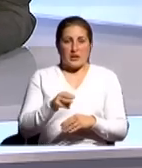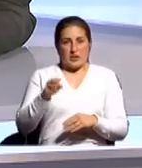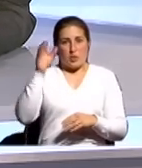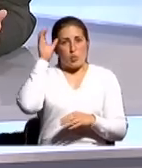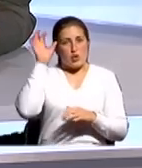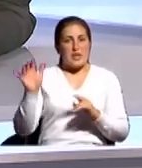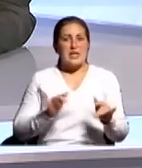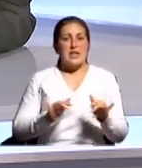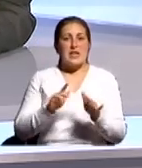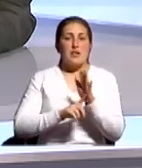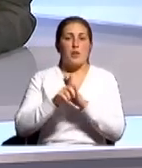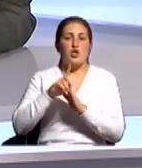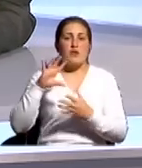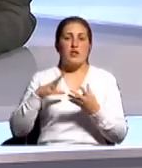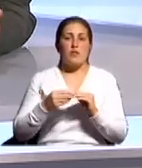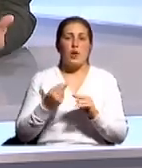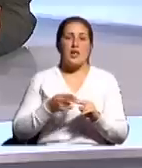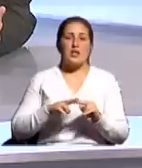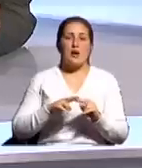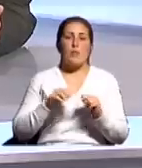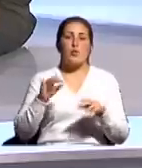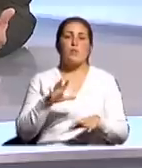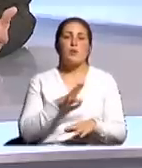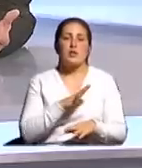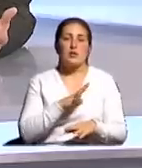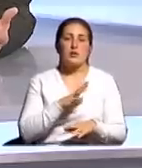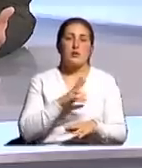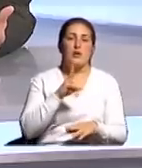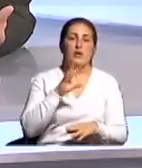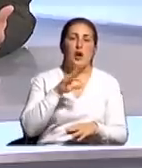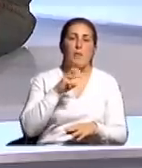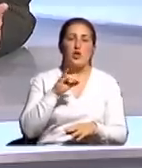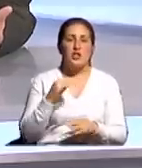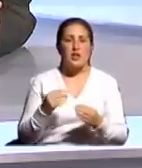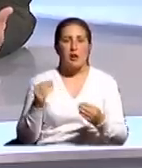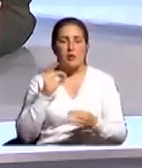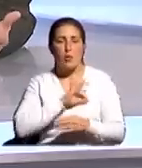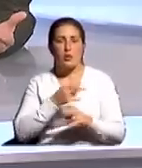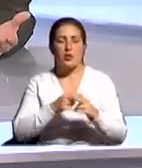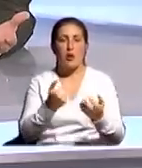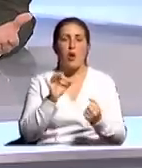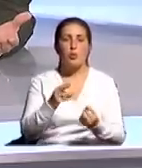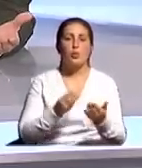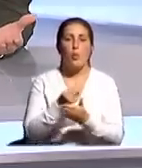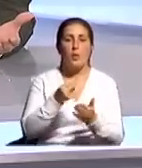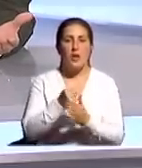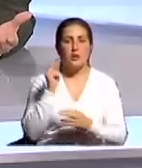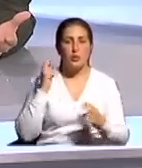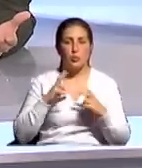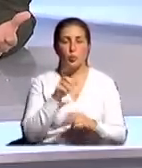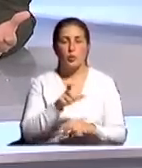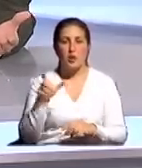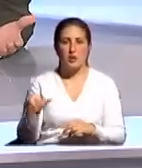деятельности, прежде всего, это могут быть коммерческие доходы, поступающие от оплаты обучения студентами, обучающимся за